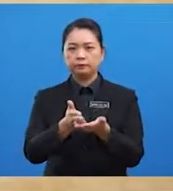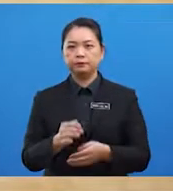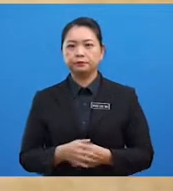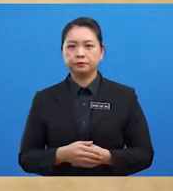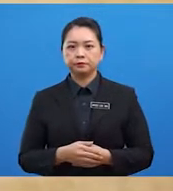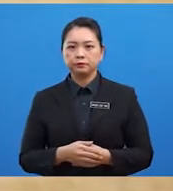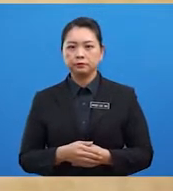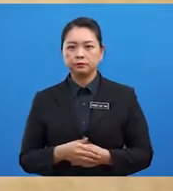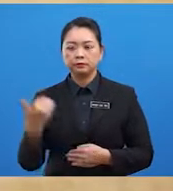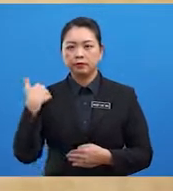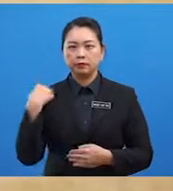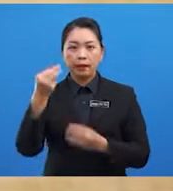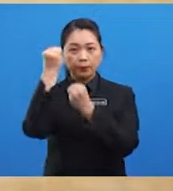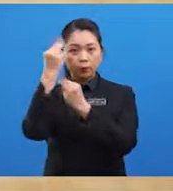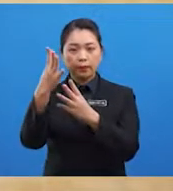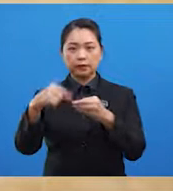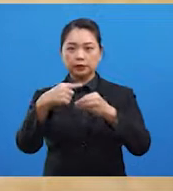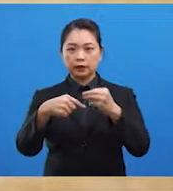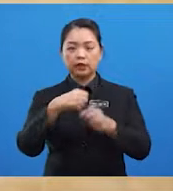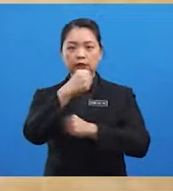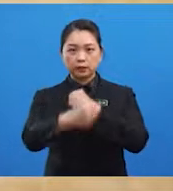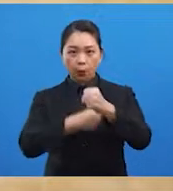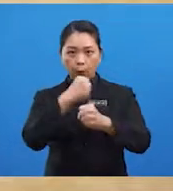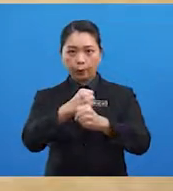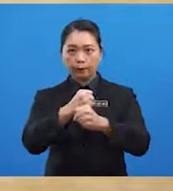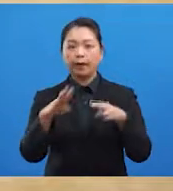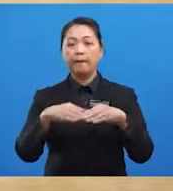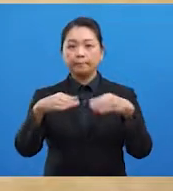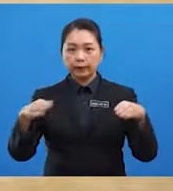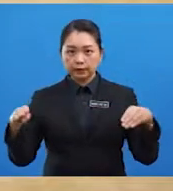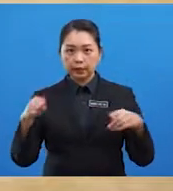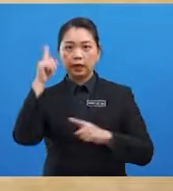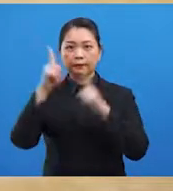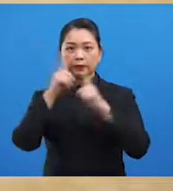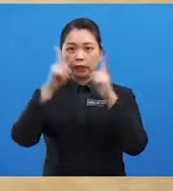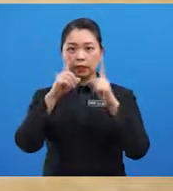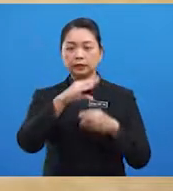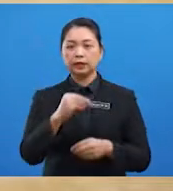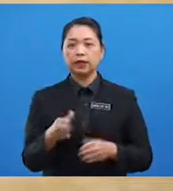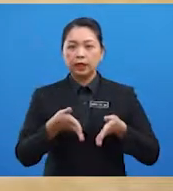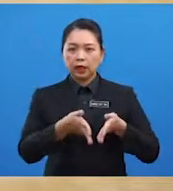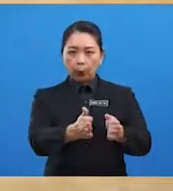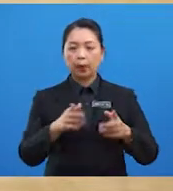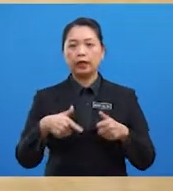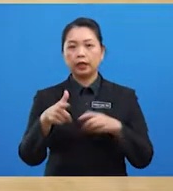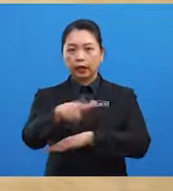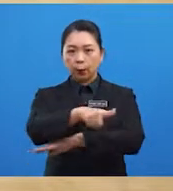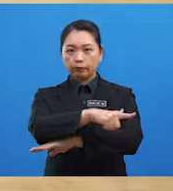ia mengandungi maklumat tentang tahun, bahasa, bintang dan laluan laut